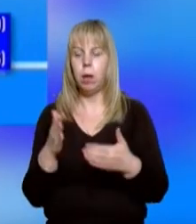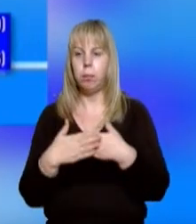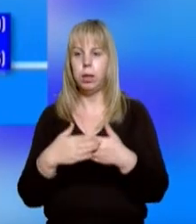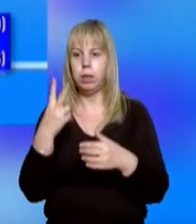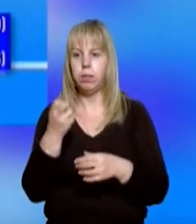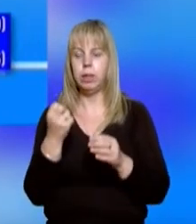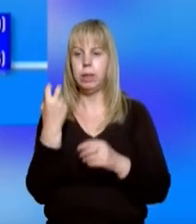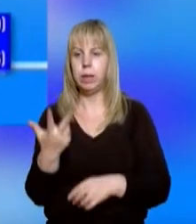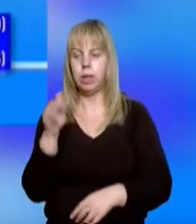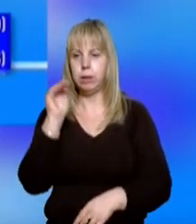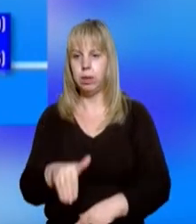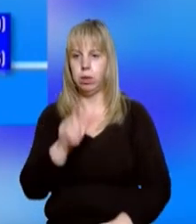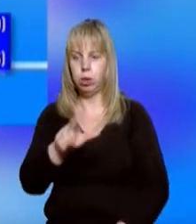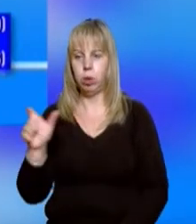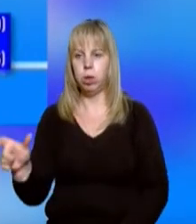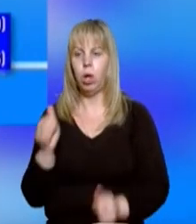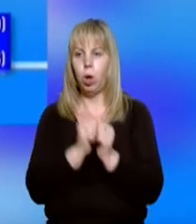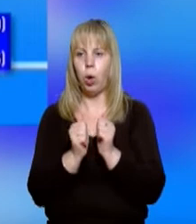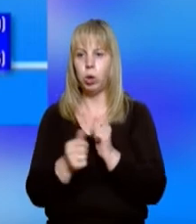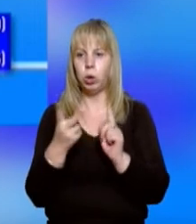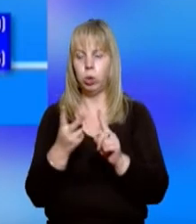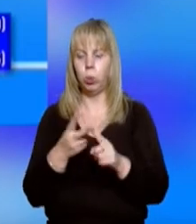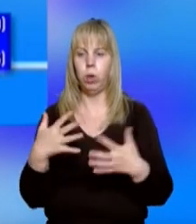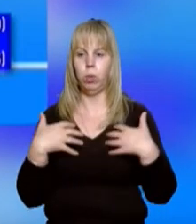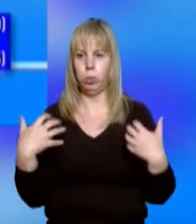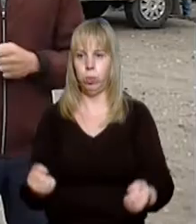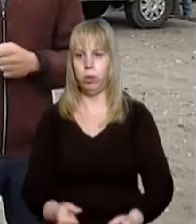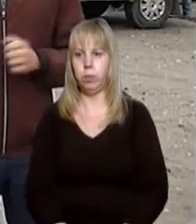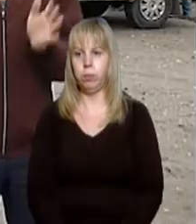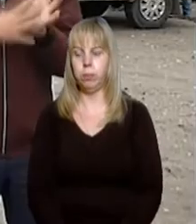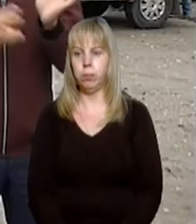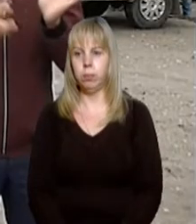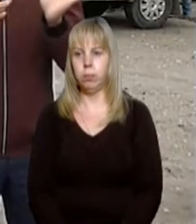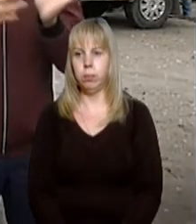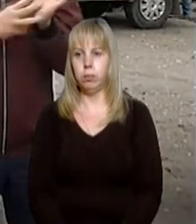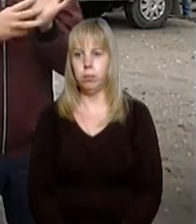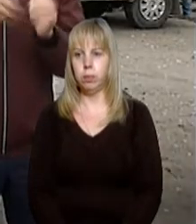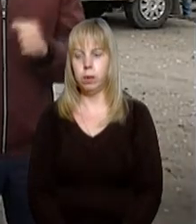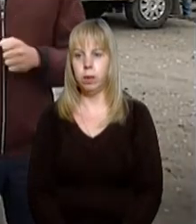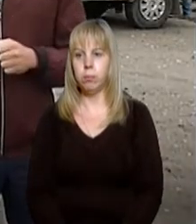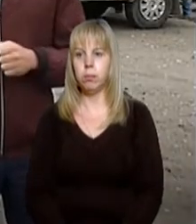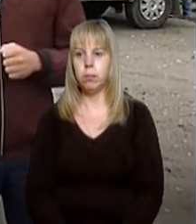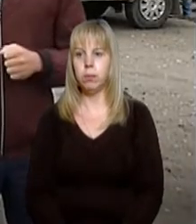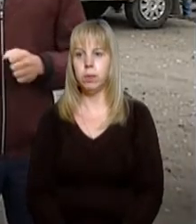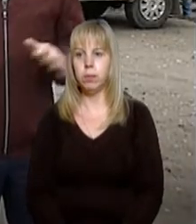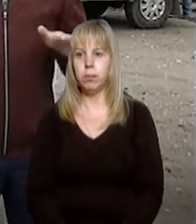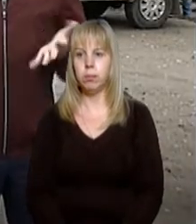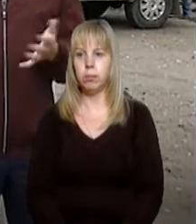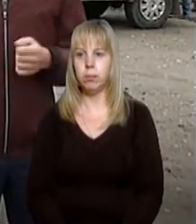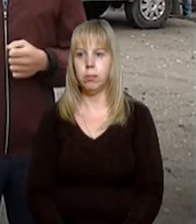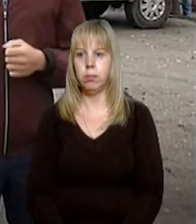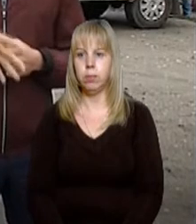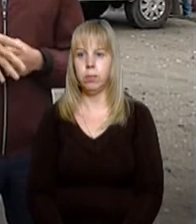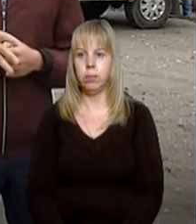понад 213 тисяч громадян. Кожен другий одужав. А летальних випадків –